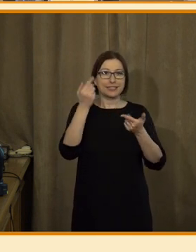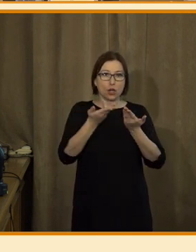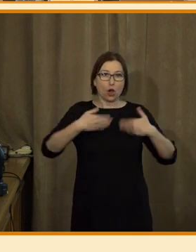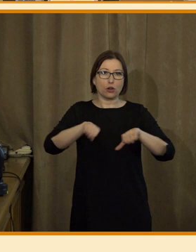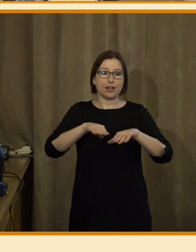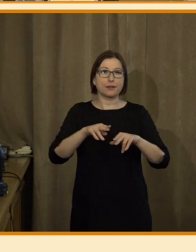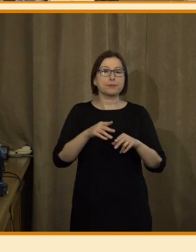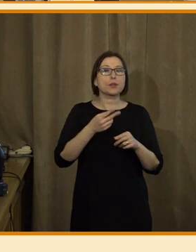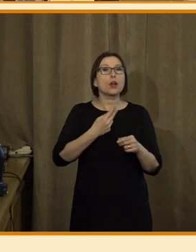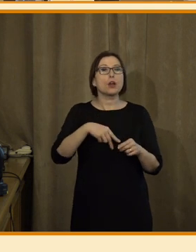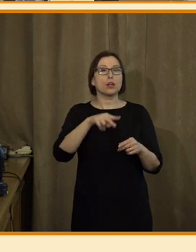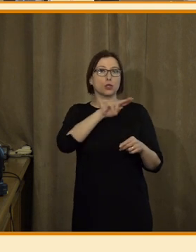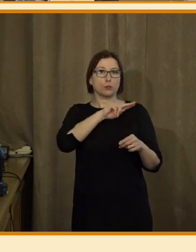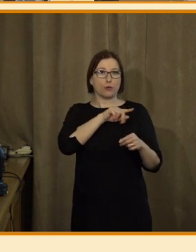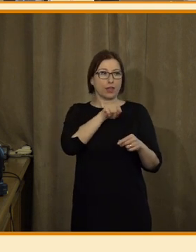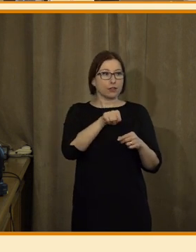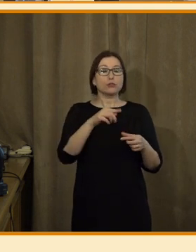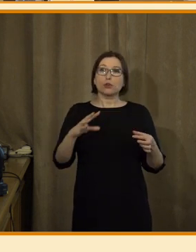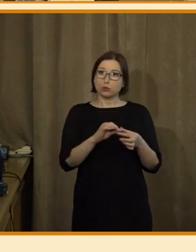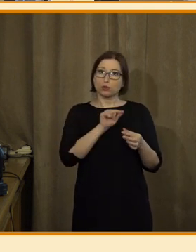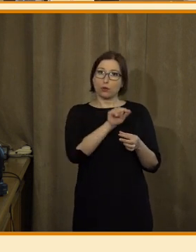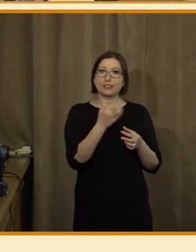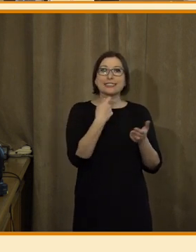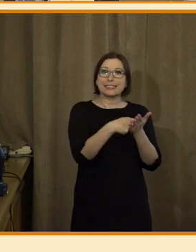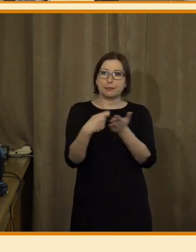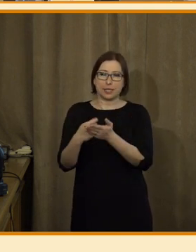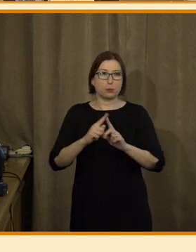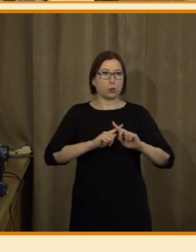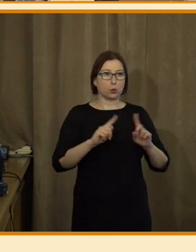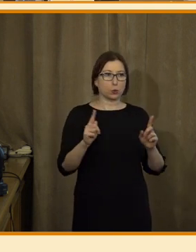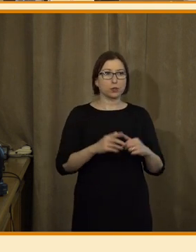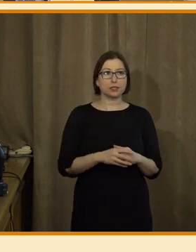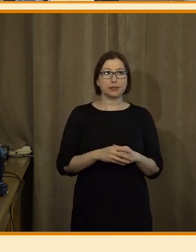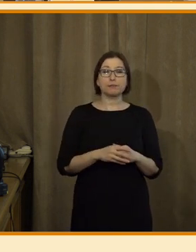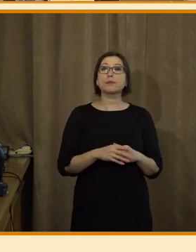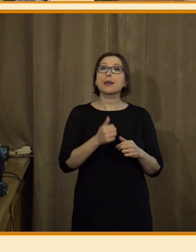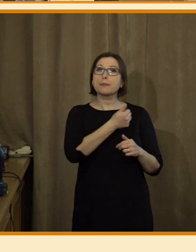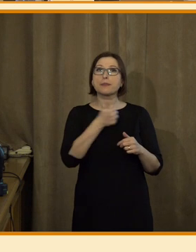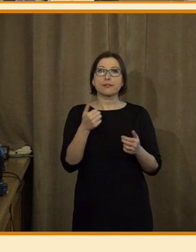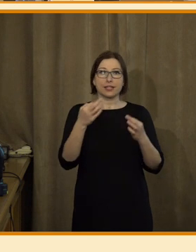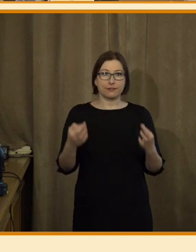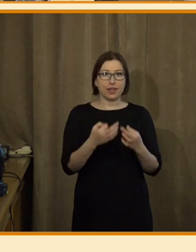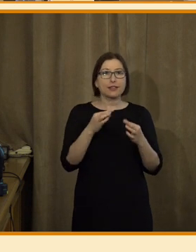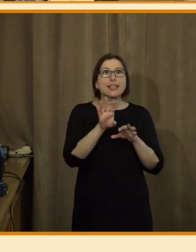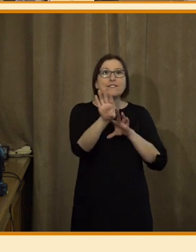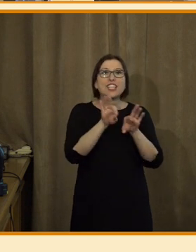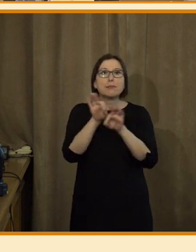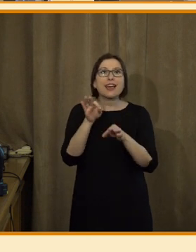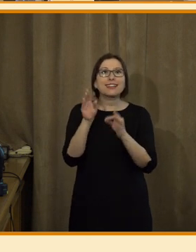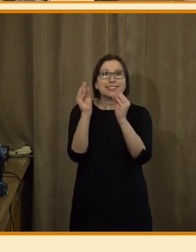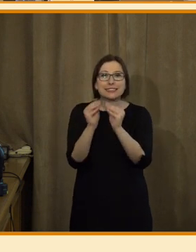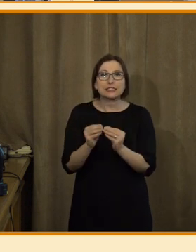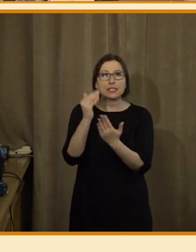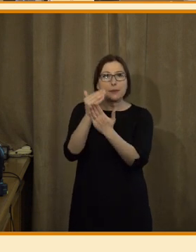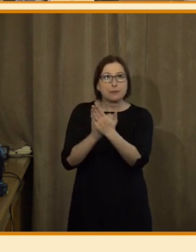odpovědnost má více forem. První typ odpovědnosti je za výběr systému, které